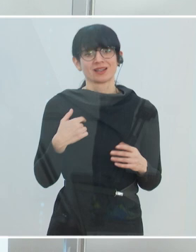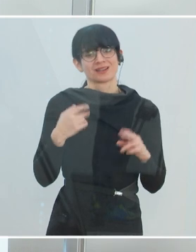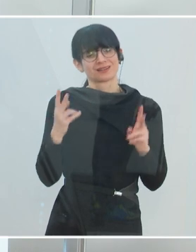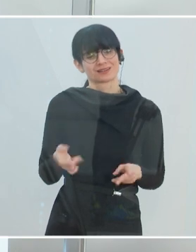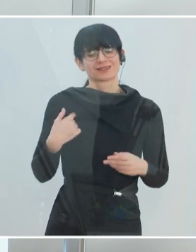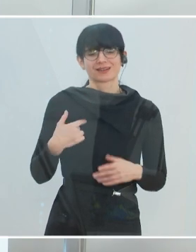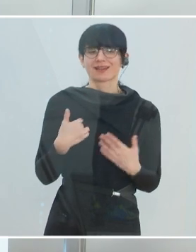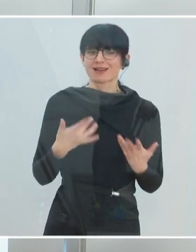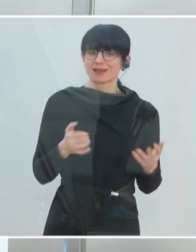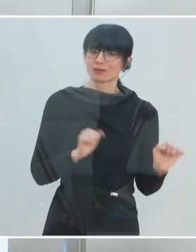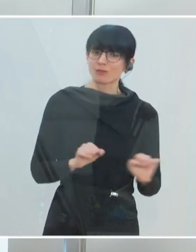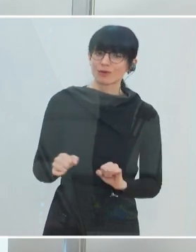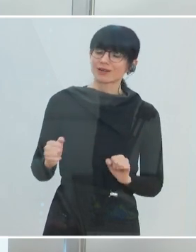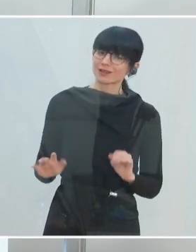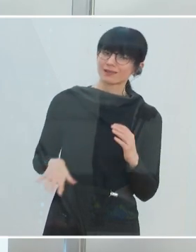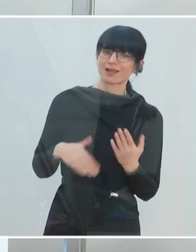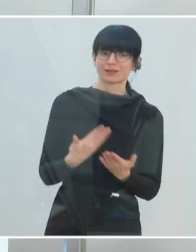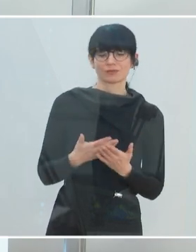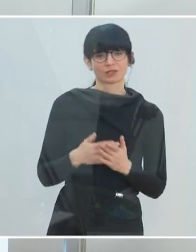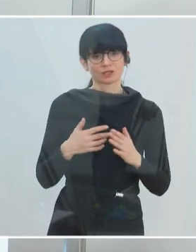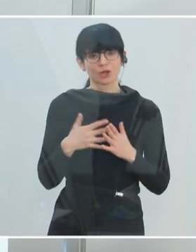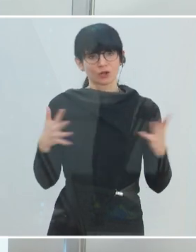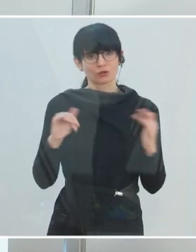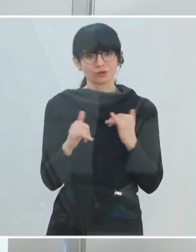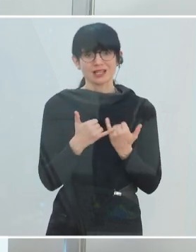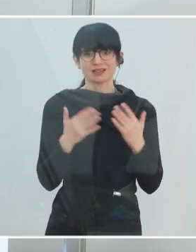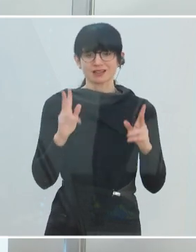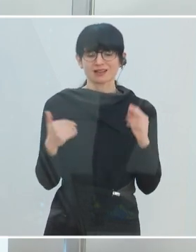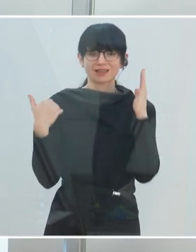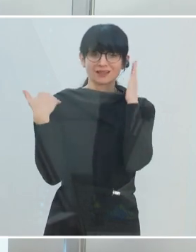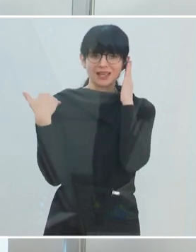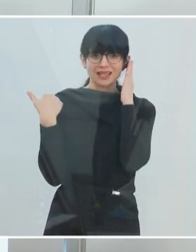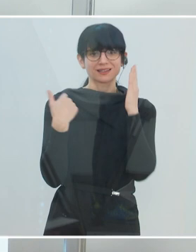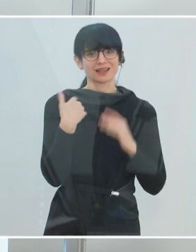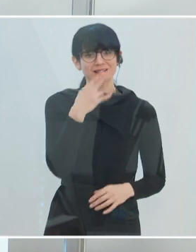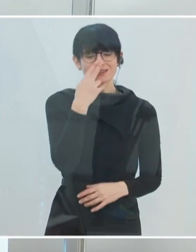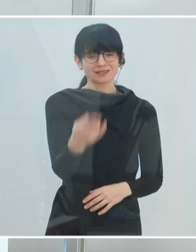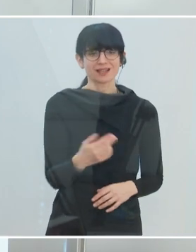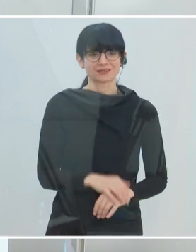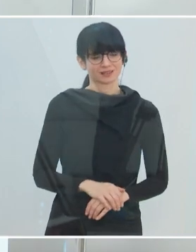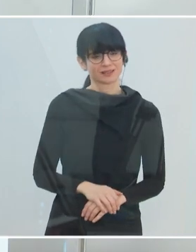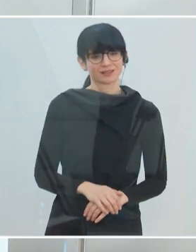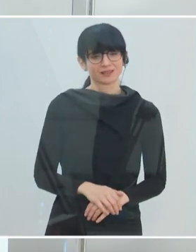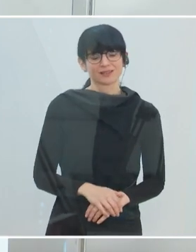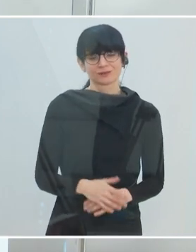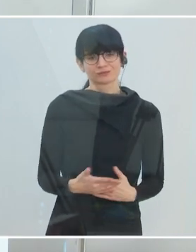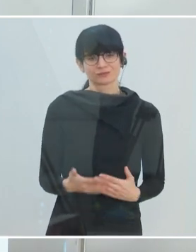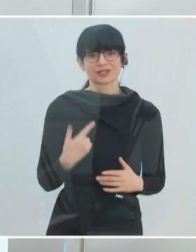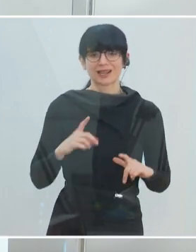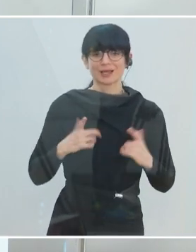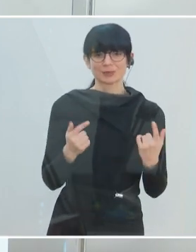die Möglichkeit da ist, dass Großeltern ihre Enkel wieder sehen und von daher wieder die